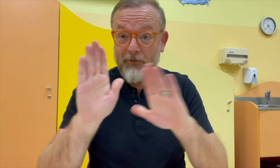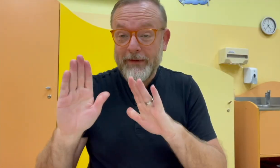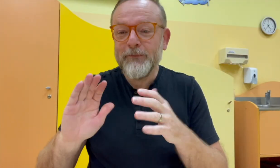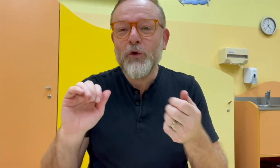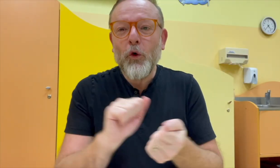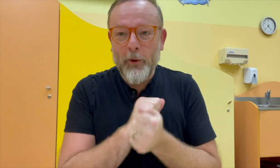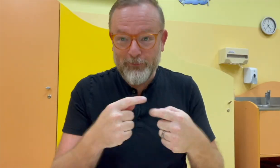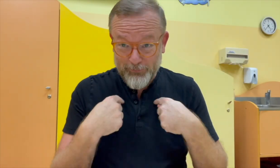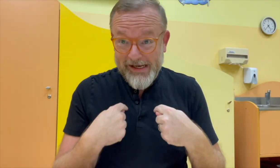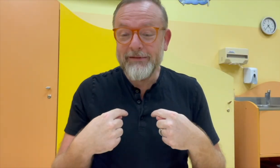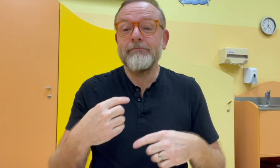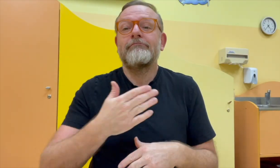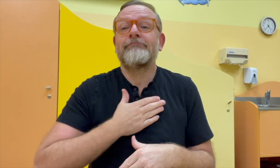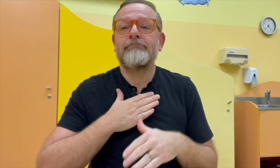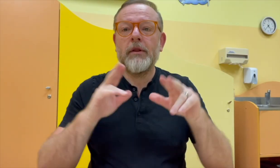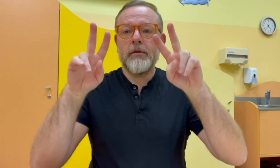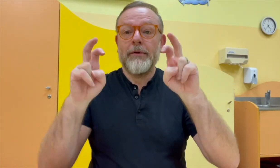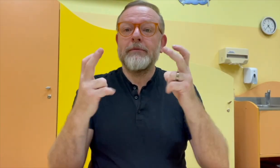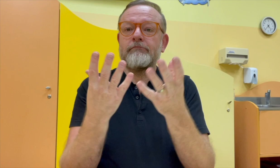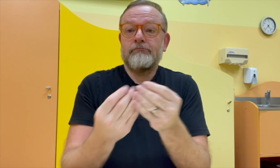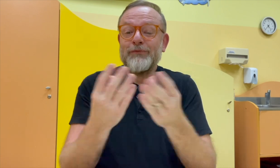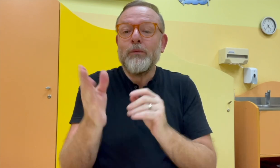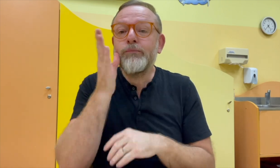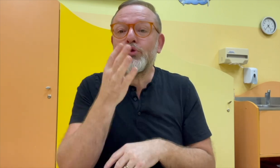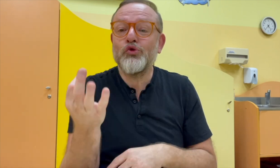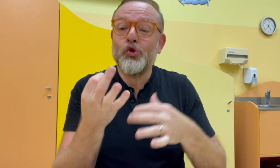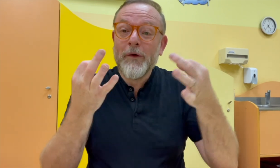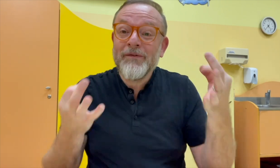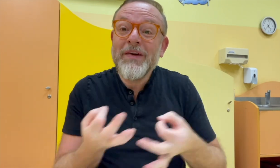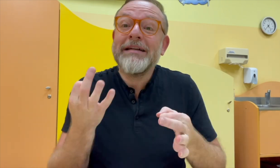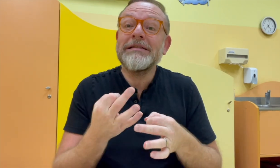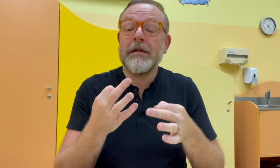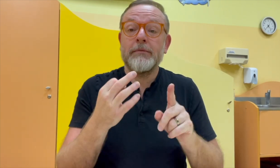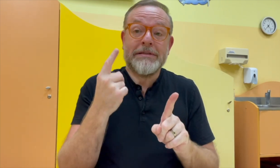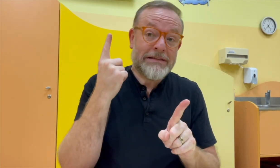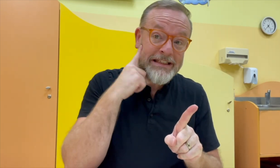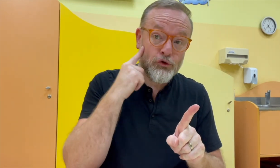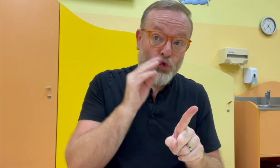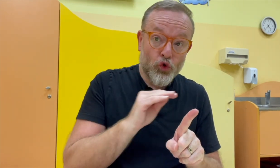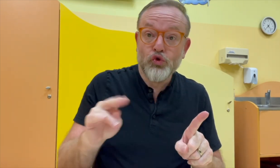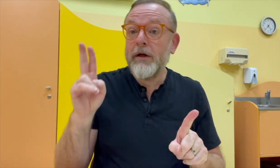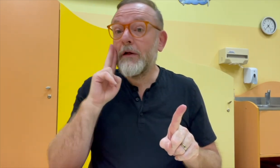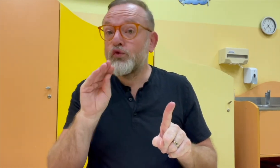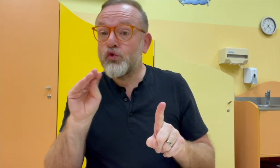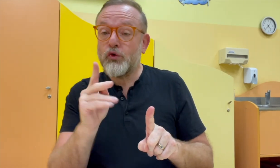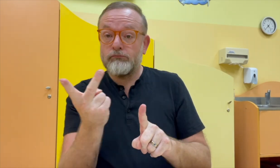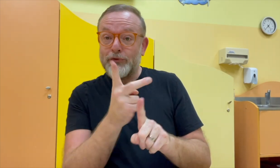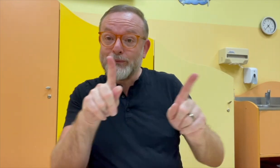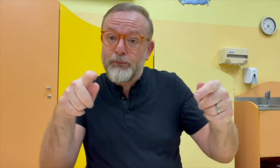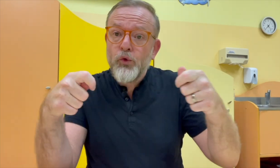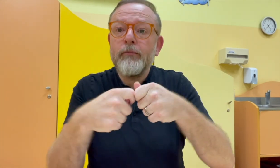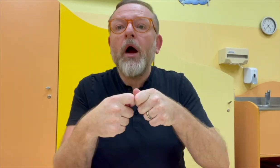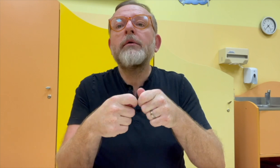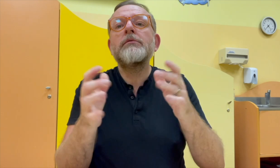Dobrý den, všechny vás opět zdravím, tentokrát se svým příspěvkem, který se týká spolupráce